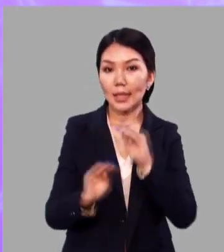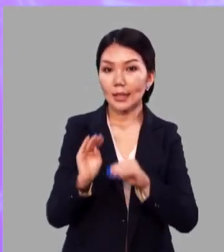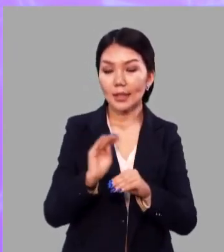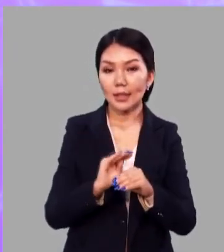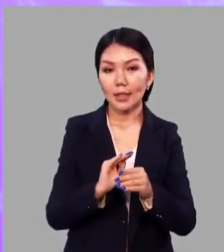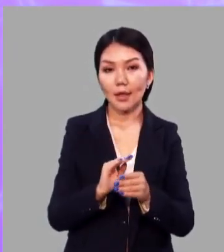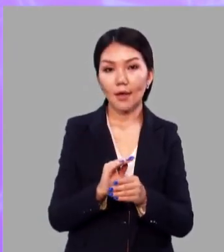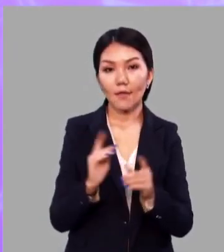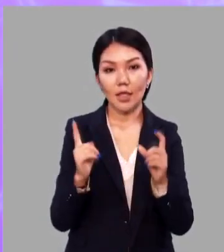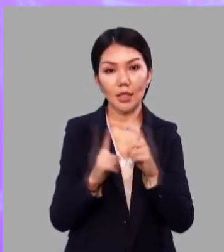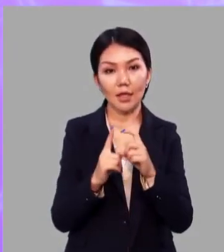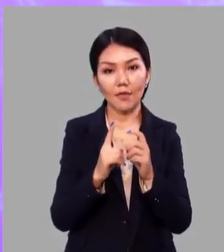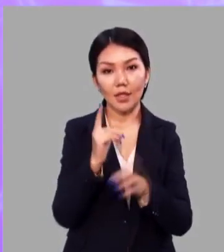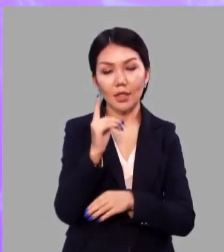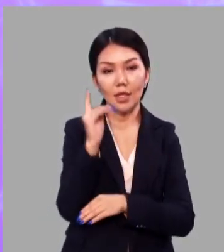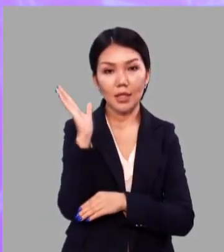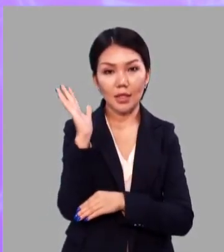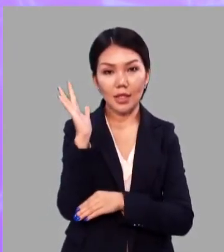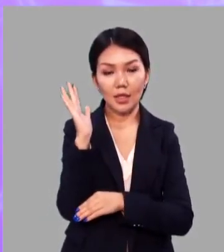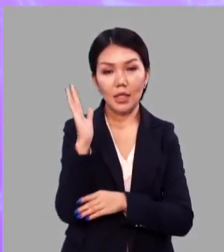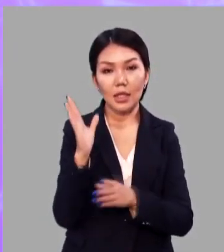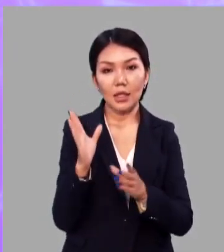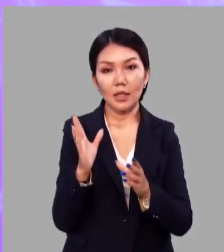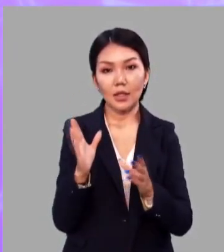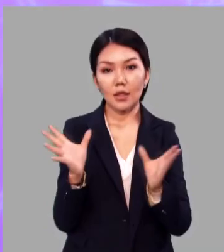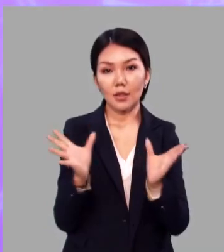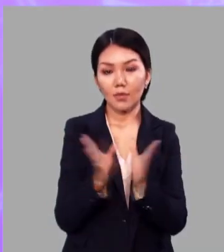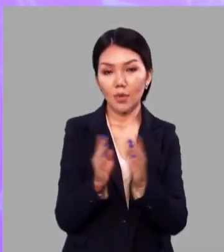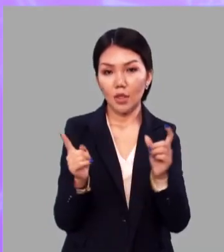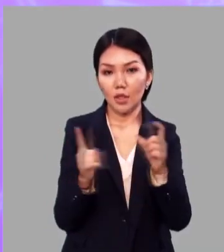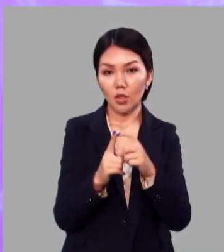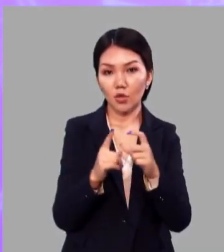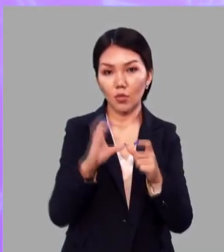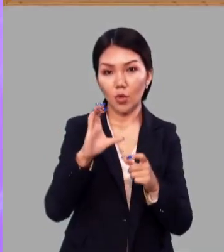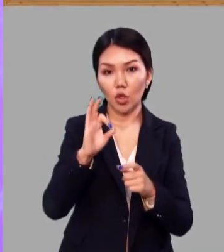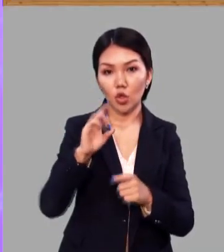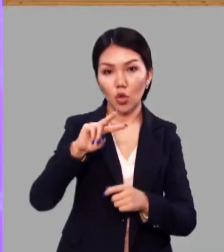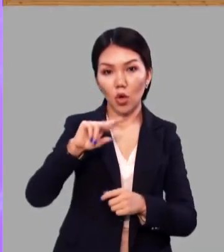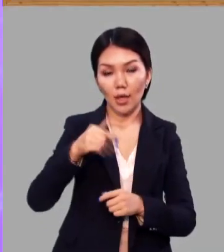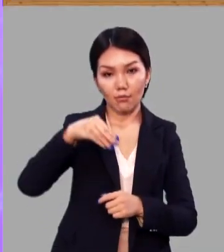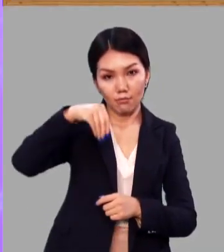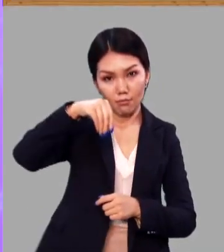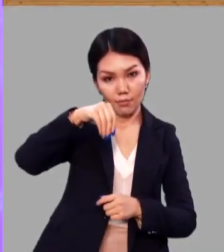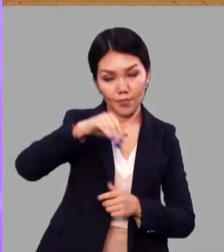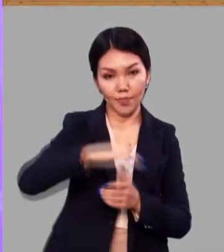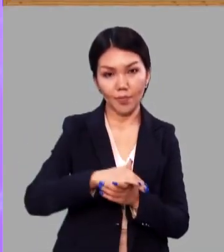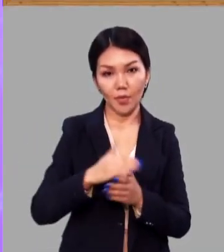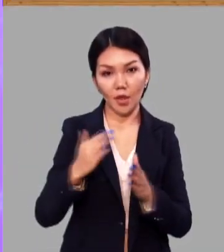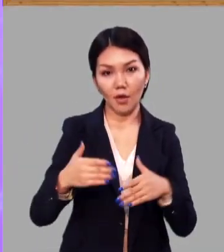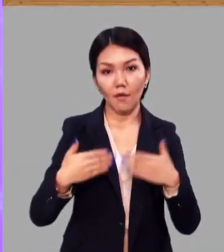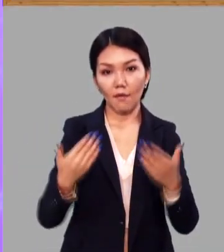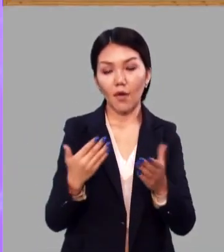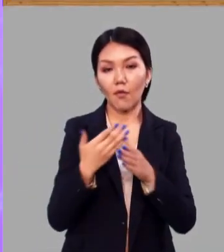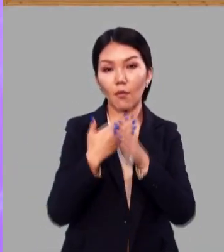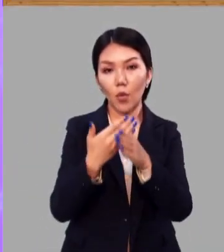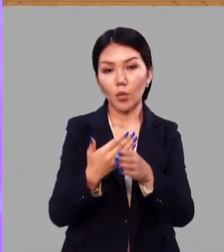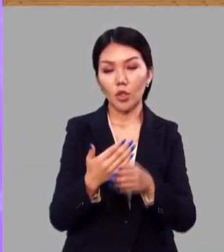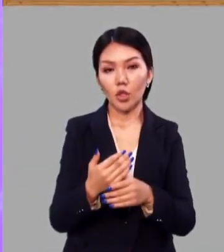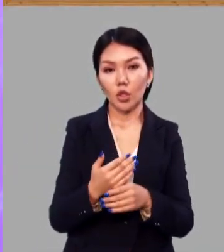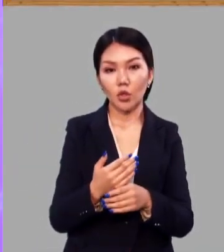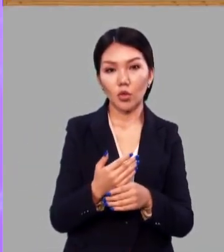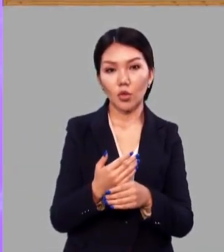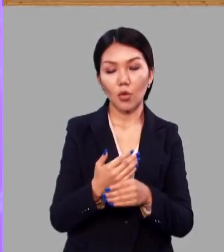словесное дерево со словом «соль». Вам в помощь дано несколько